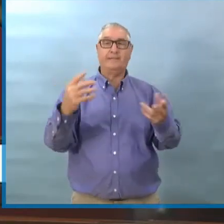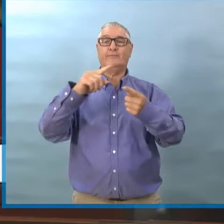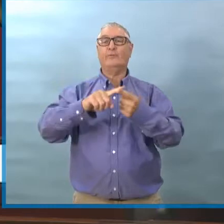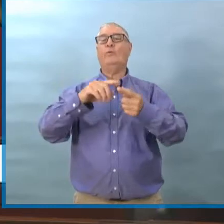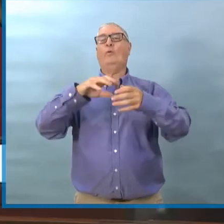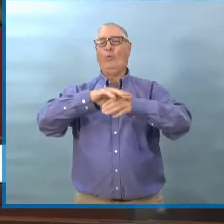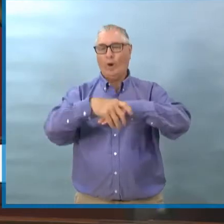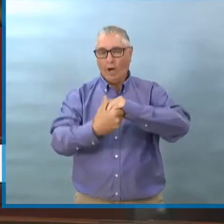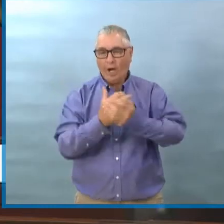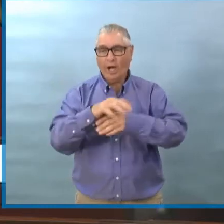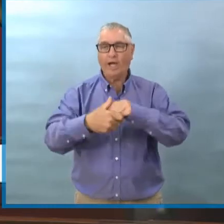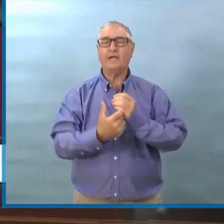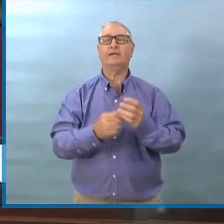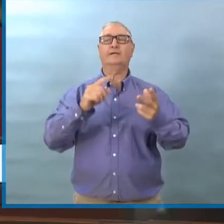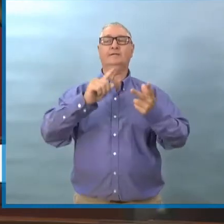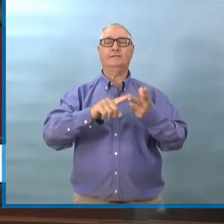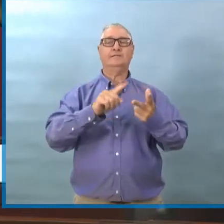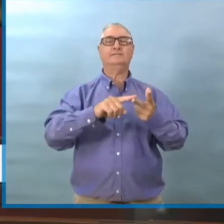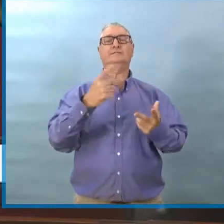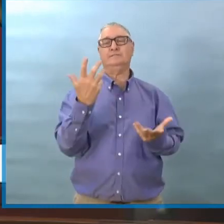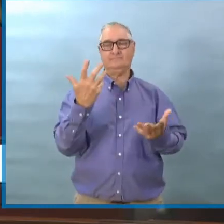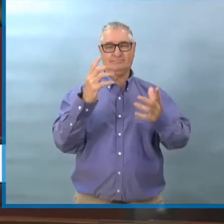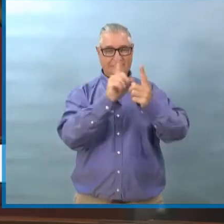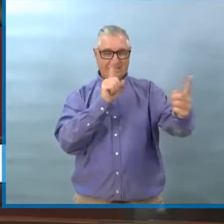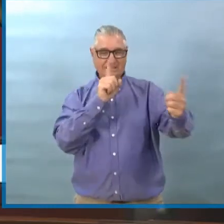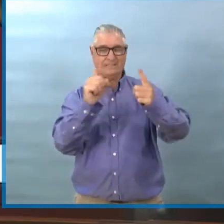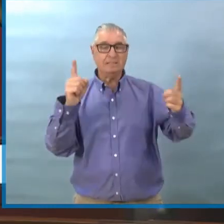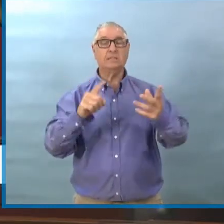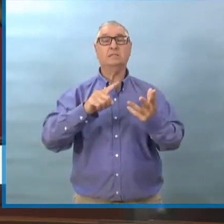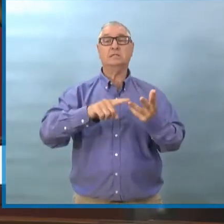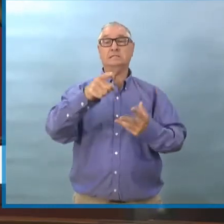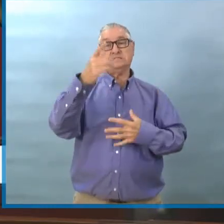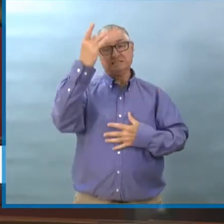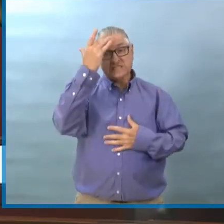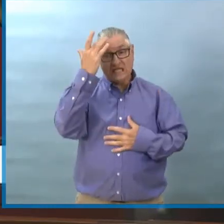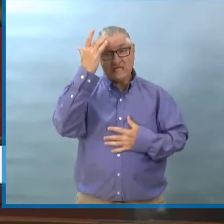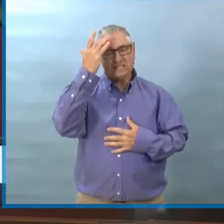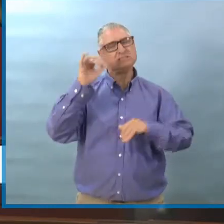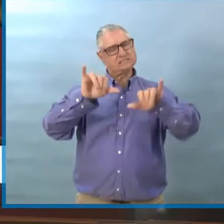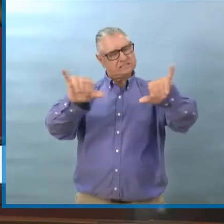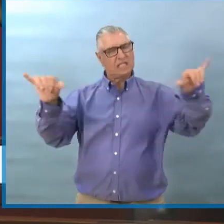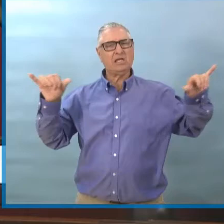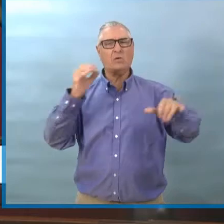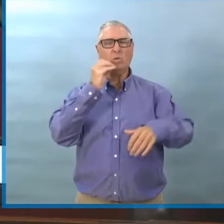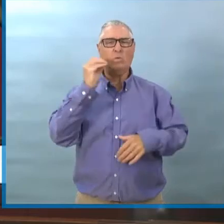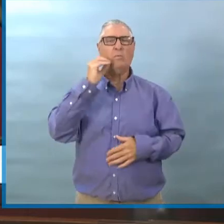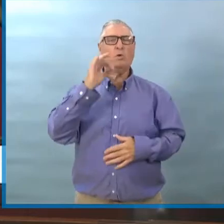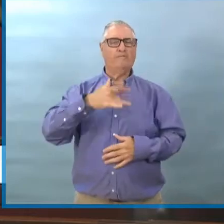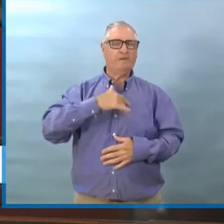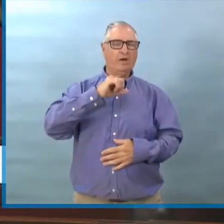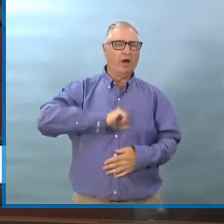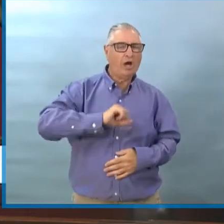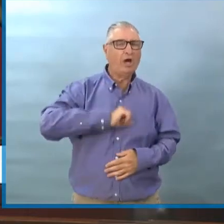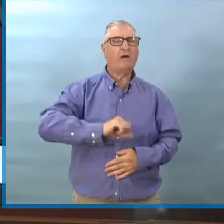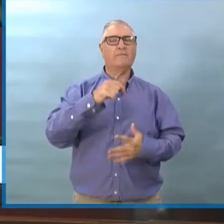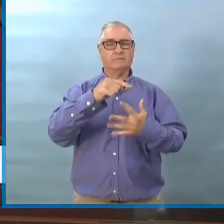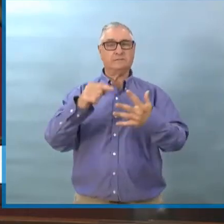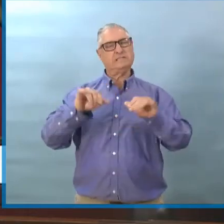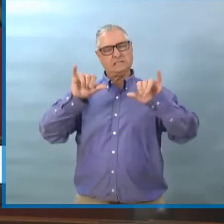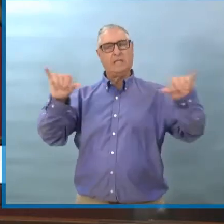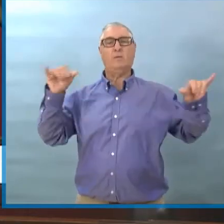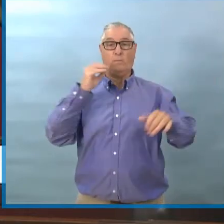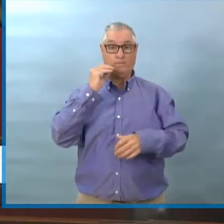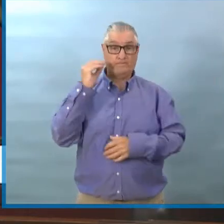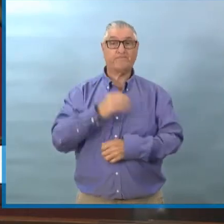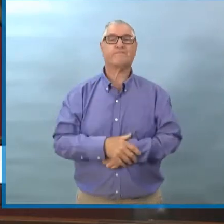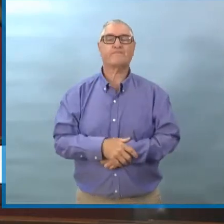Et rester à la maison quand vous vous sentez malade. Donc t'as dit qu'on continue à rouvrir et qu'on entre dans la troisième phase.